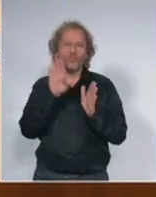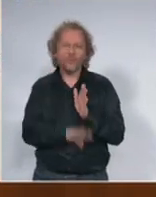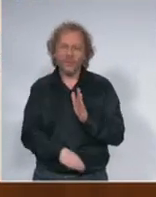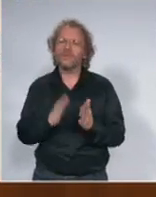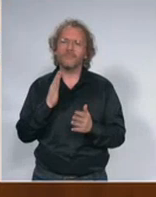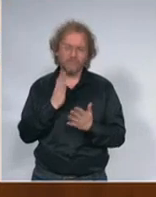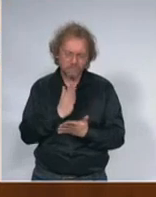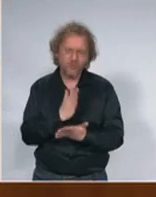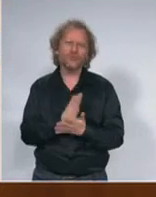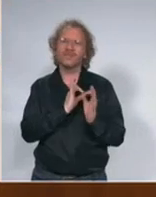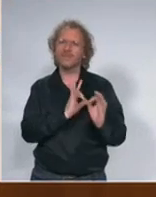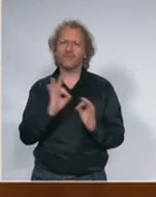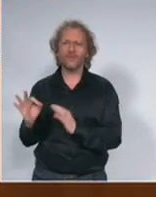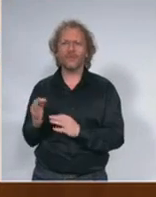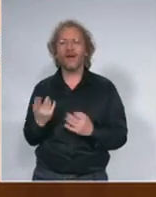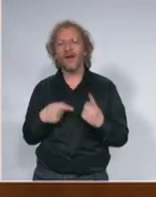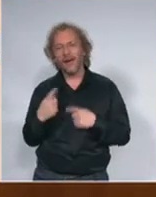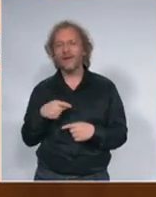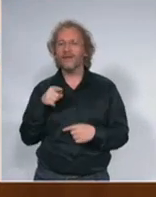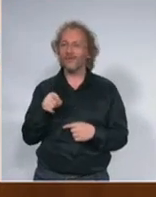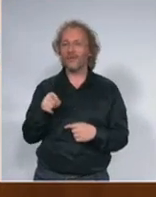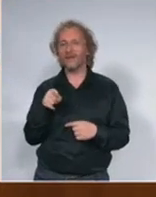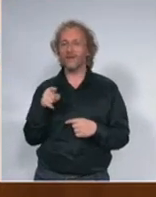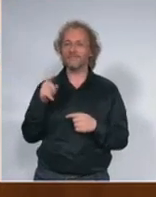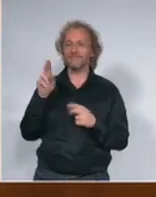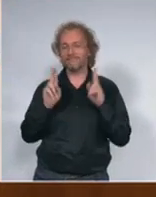to je sad opet nešto o čemu se diskutuje